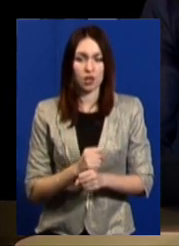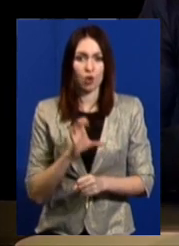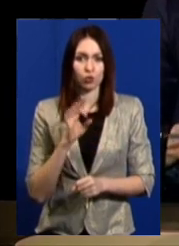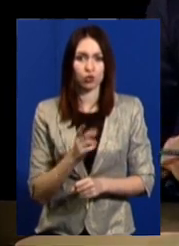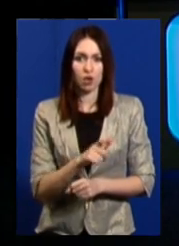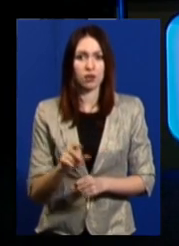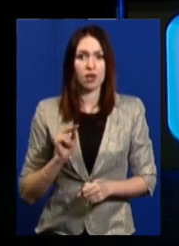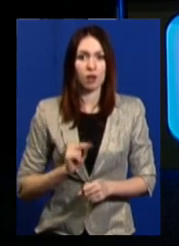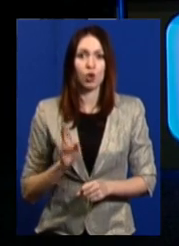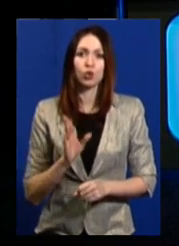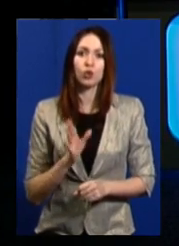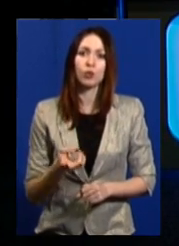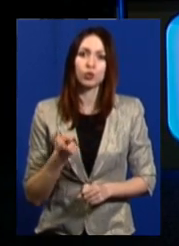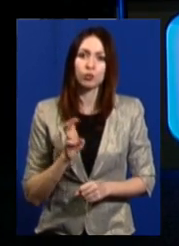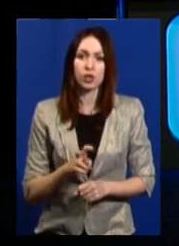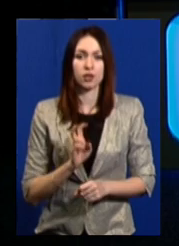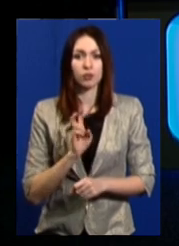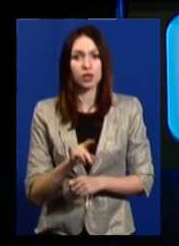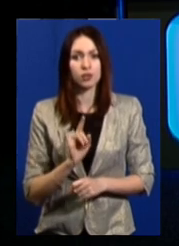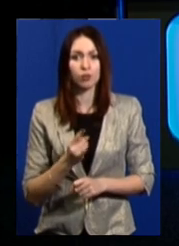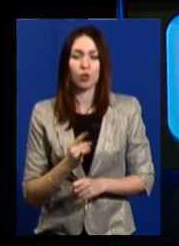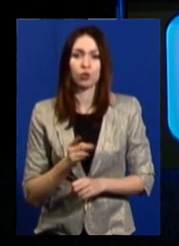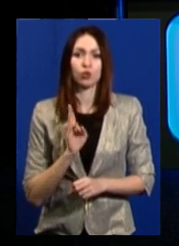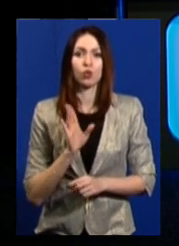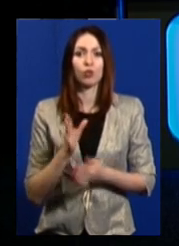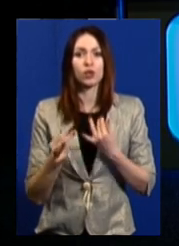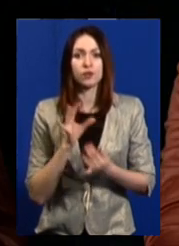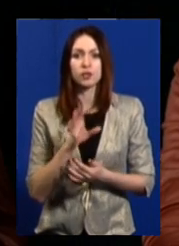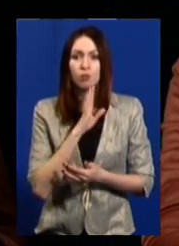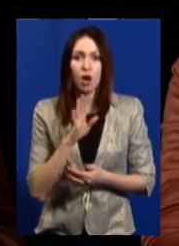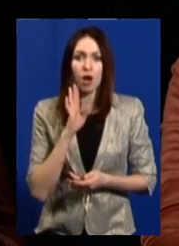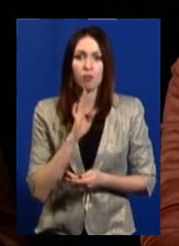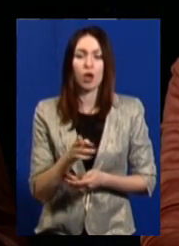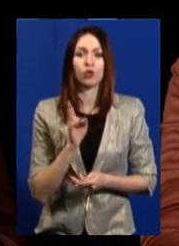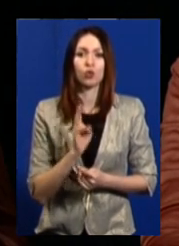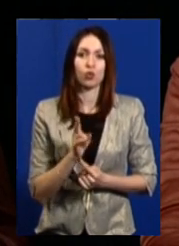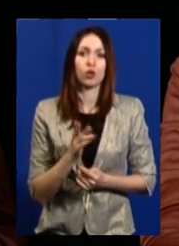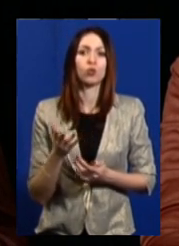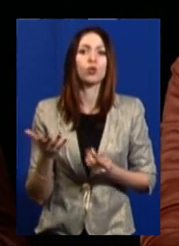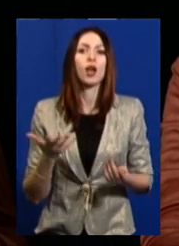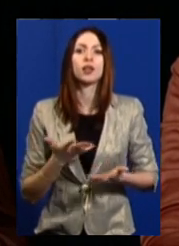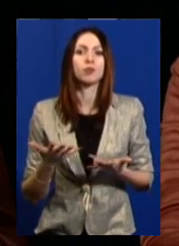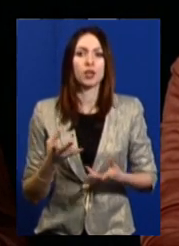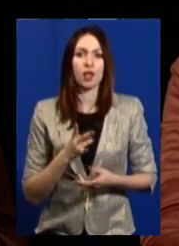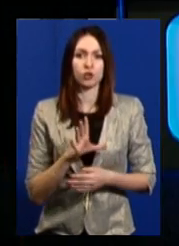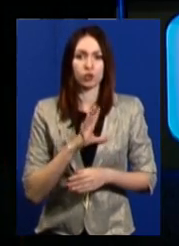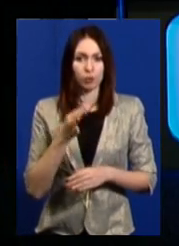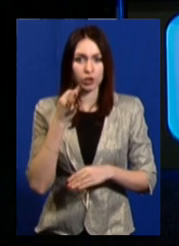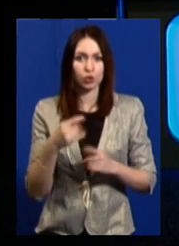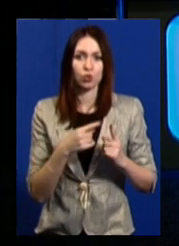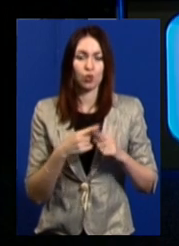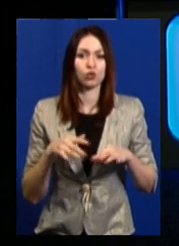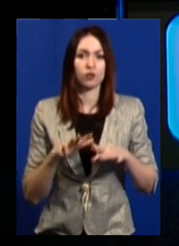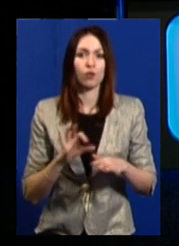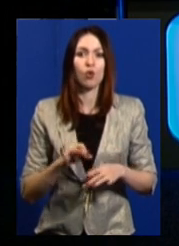працівники? Хтось буде приходити, навідувати цю родину, хтось буде говорити з мамою, якими мають бути конкретні дії щодо